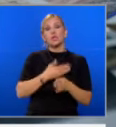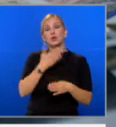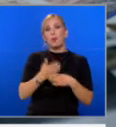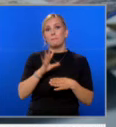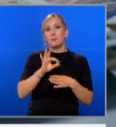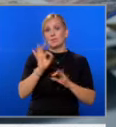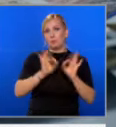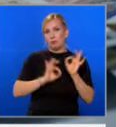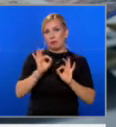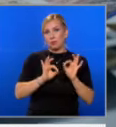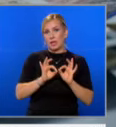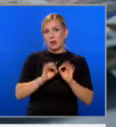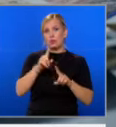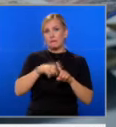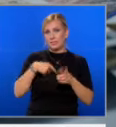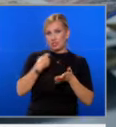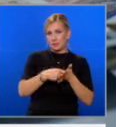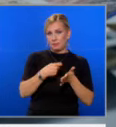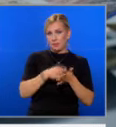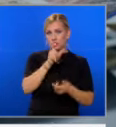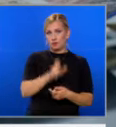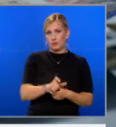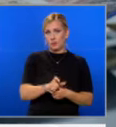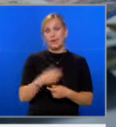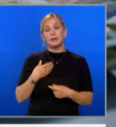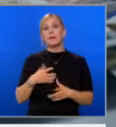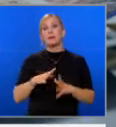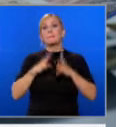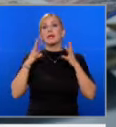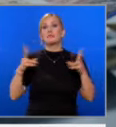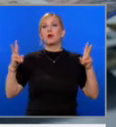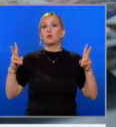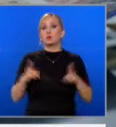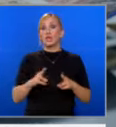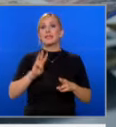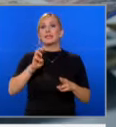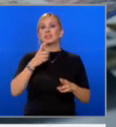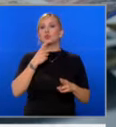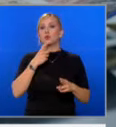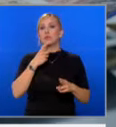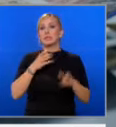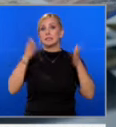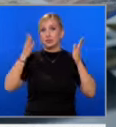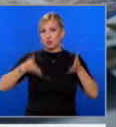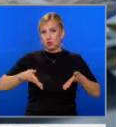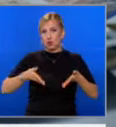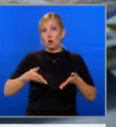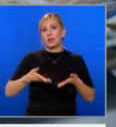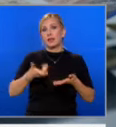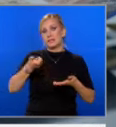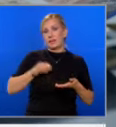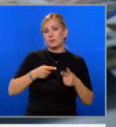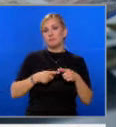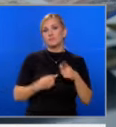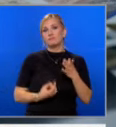доход на кредитополучателя. Централната банка налага и максимално ограничение от 30 години за срока на заема. Новите изисквания